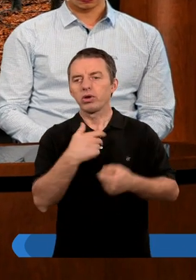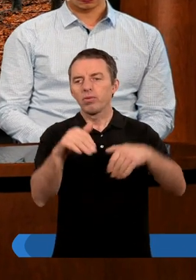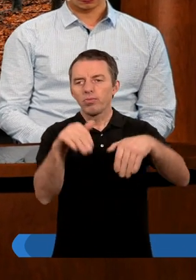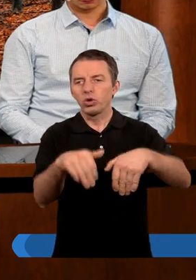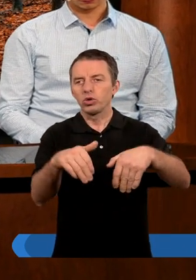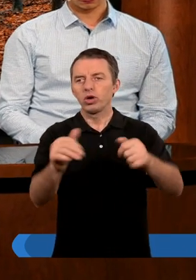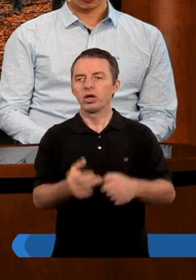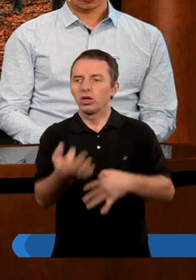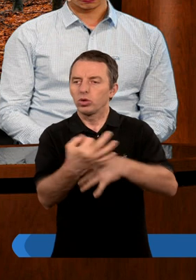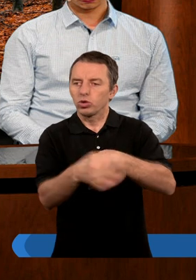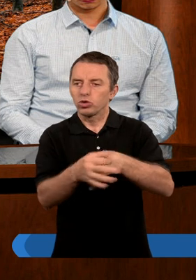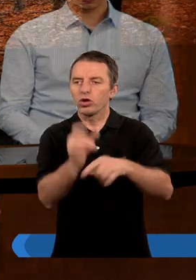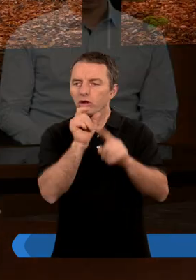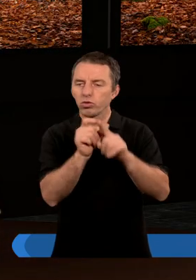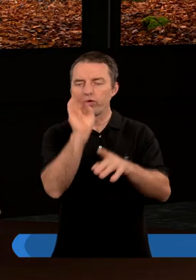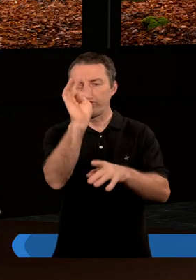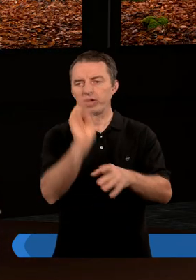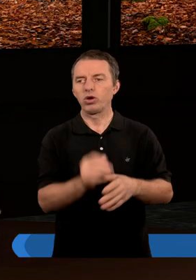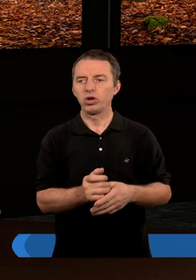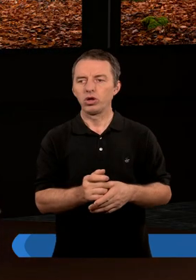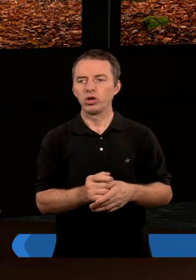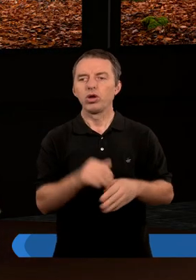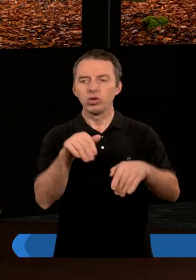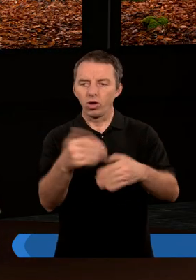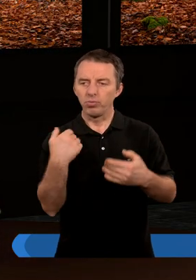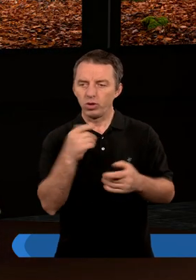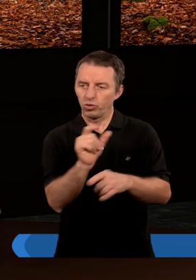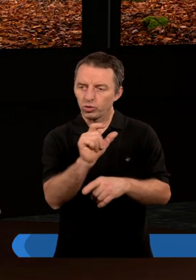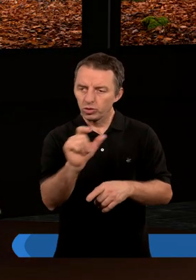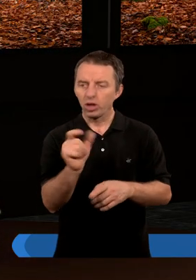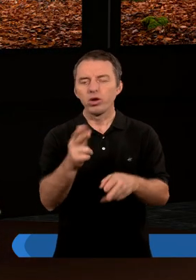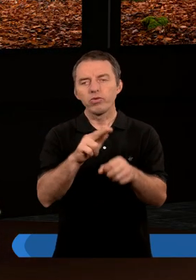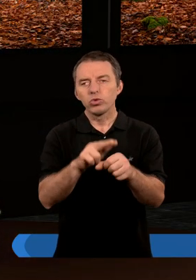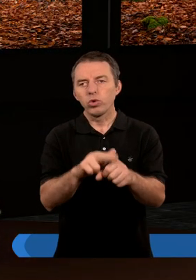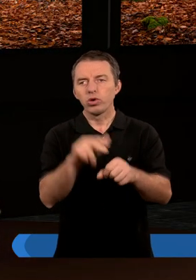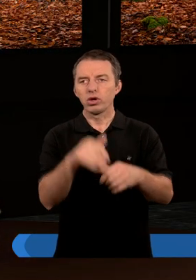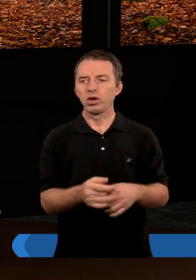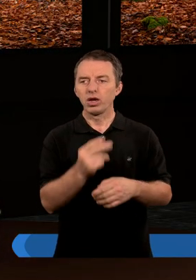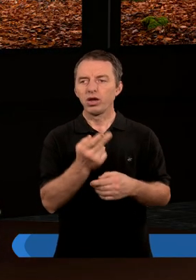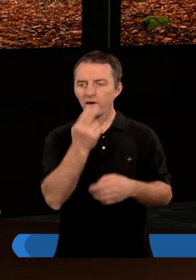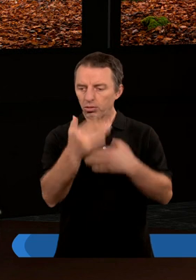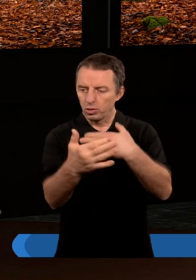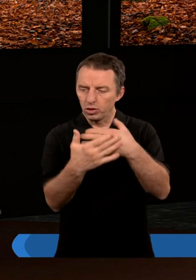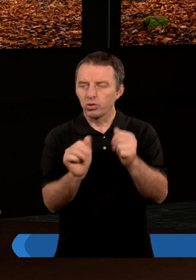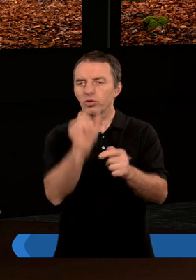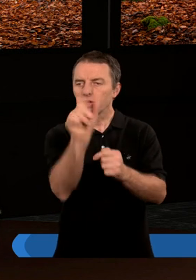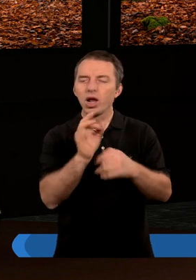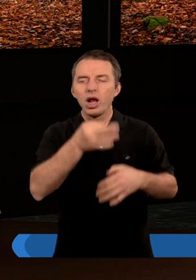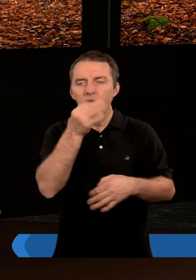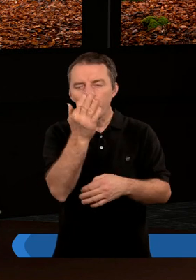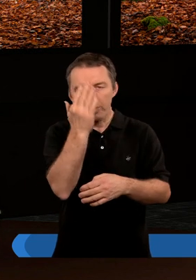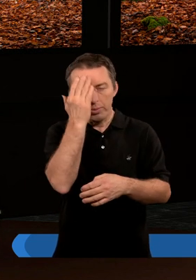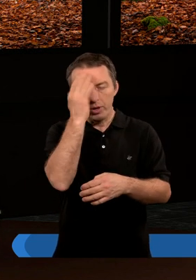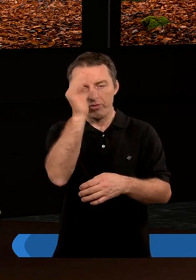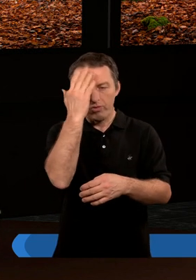tę możliwość studiowania wspólnie Słowa Bożego. Proszę, by to był czas, w którym zbliżymy się do Ciebie, w którym lepiej